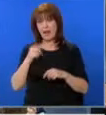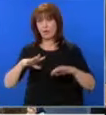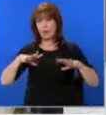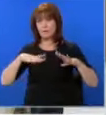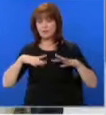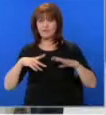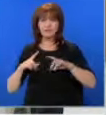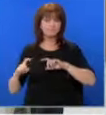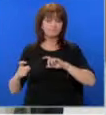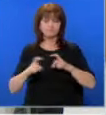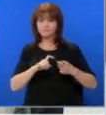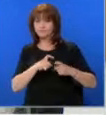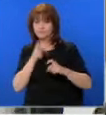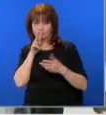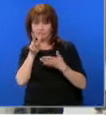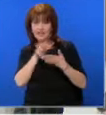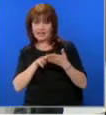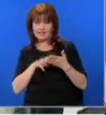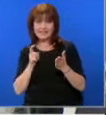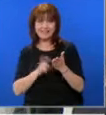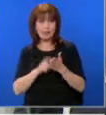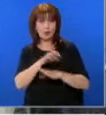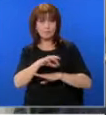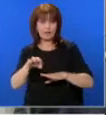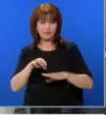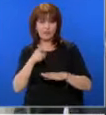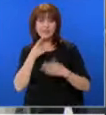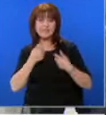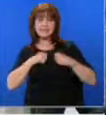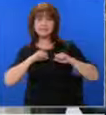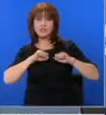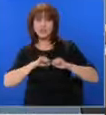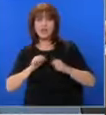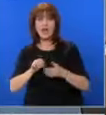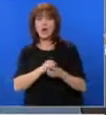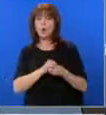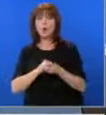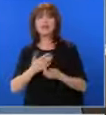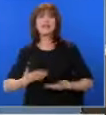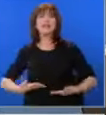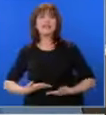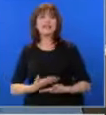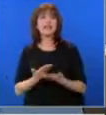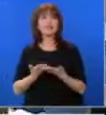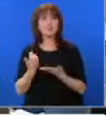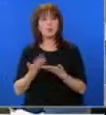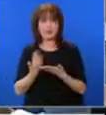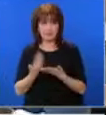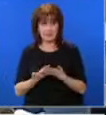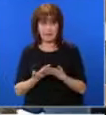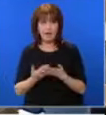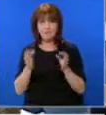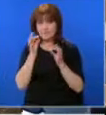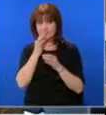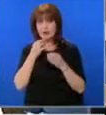депутатите спориха да разглеждат ли законопроект за искове за защита на колективните интереси на потребителите. Причината